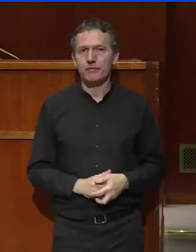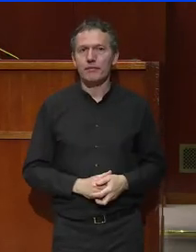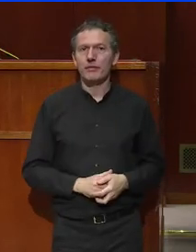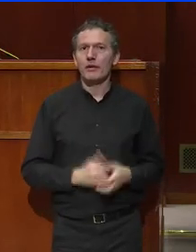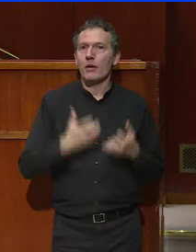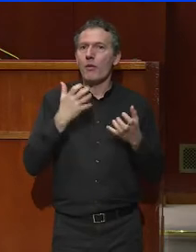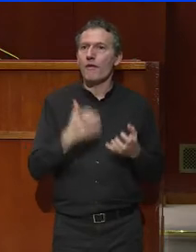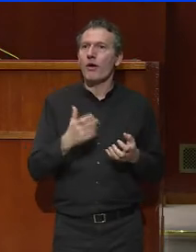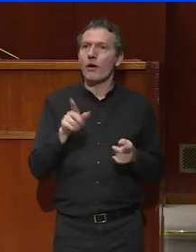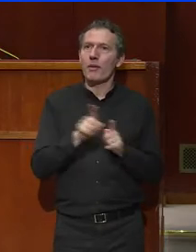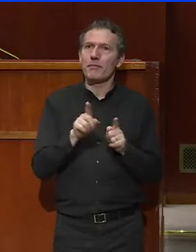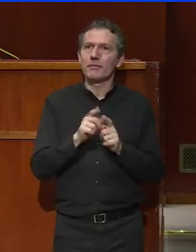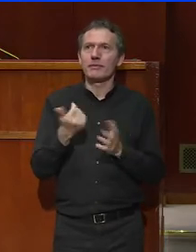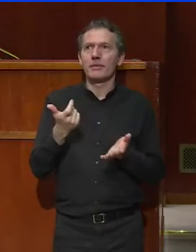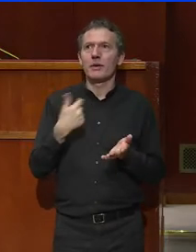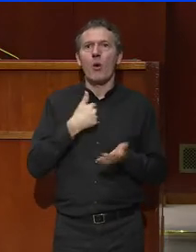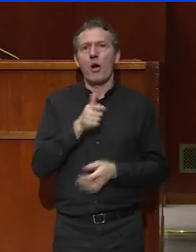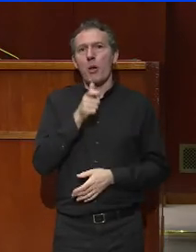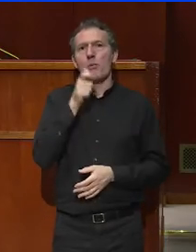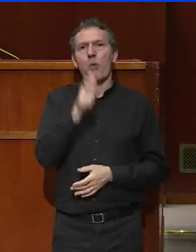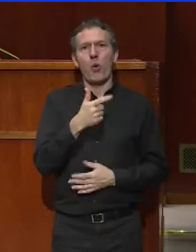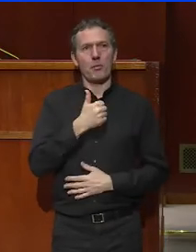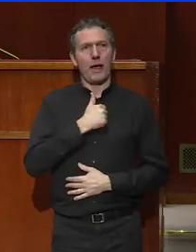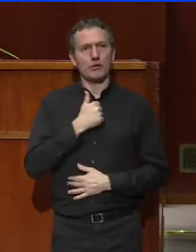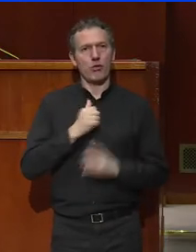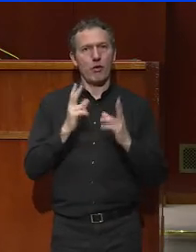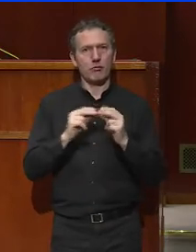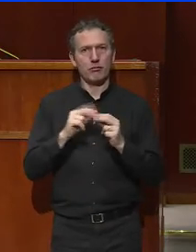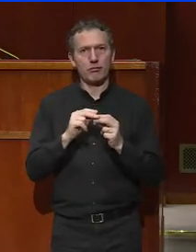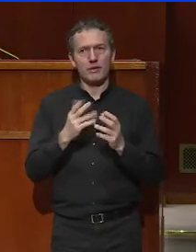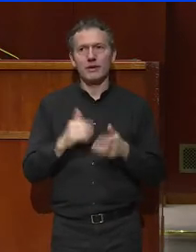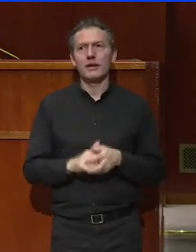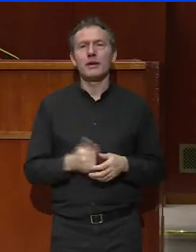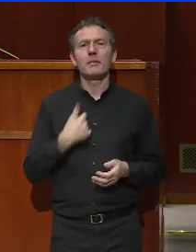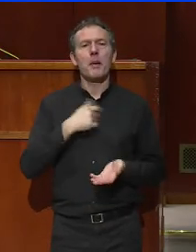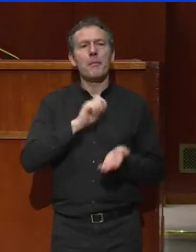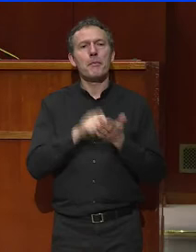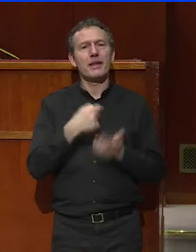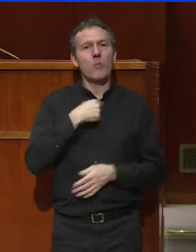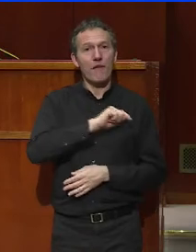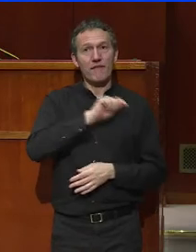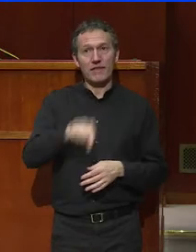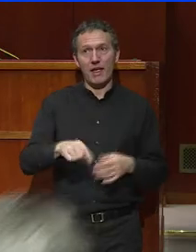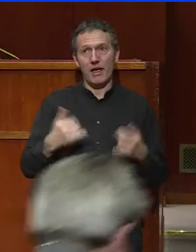conclure, terminer par un mot personnel, pour vous dire que quand je viens dans cet